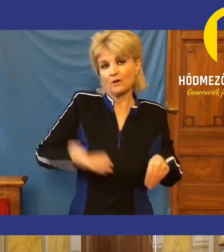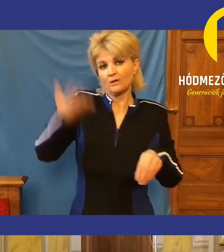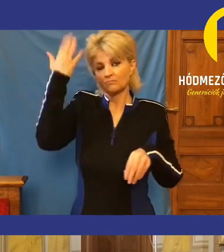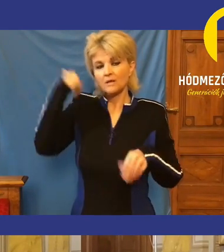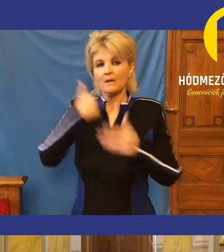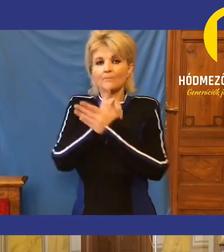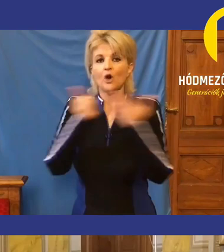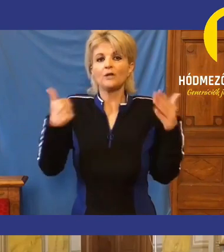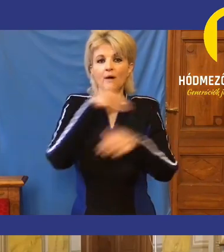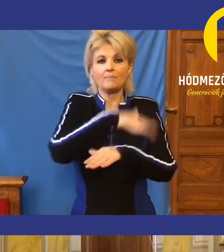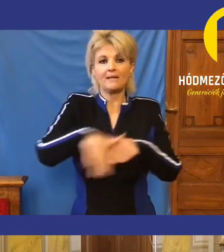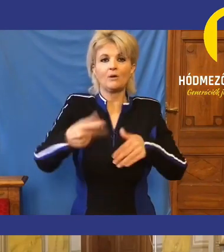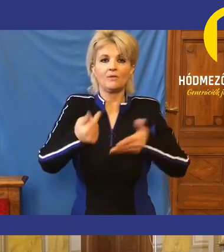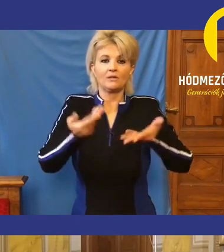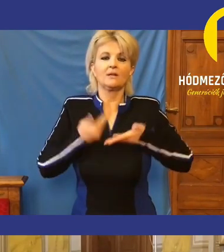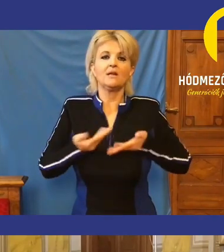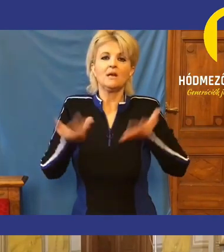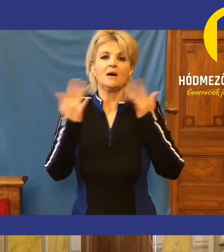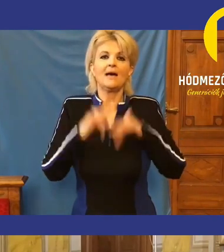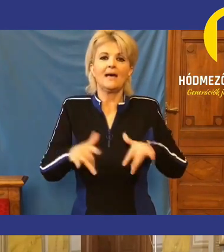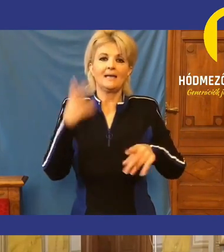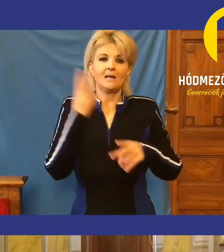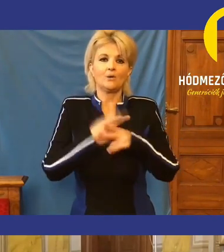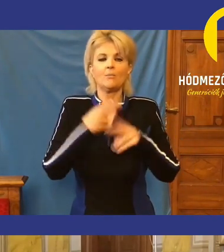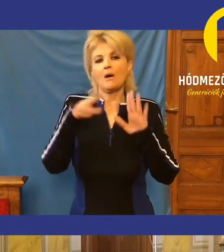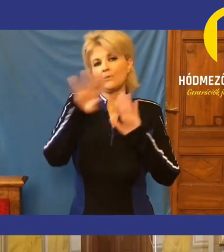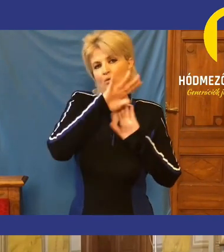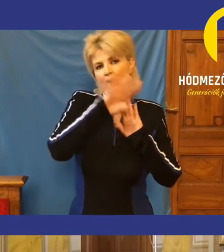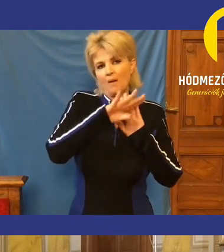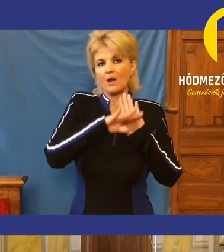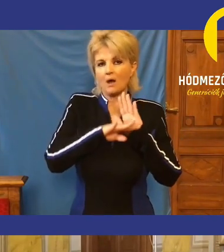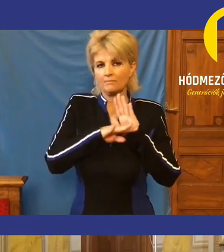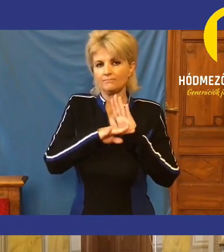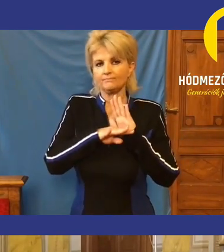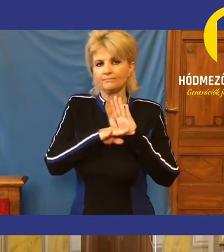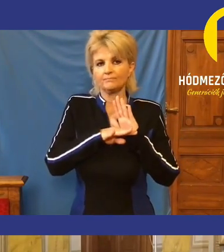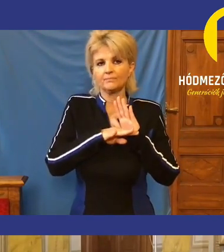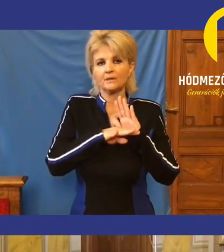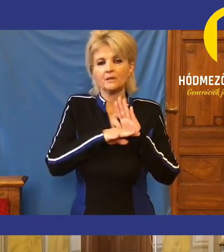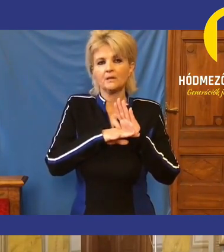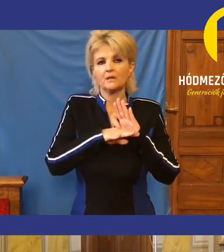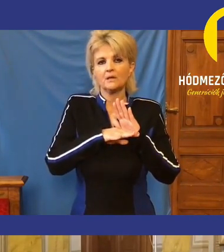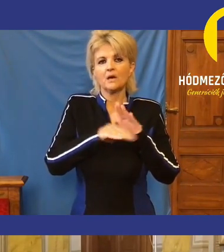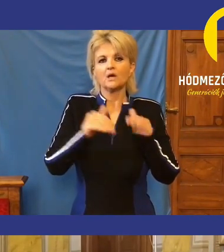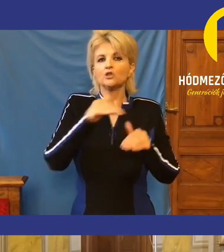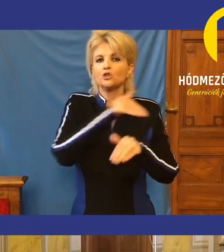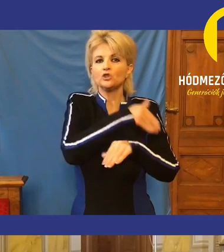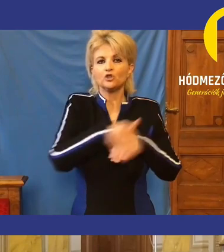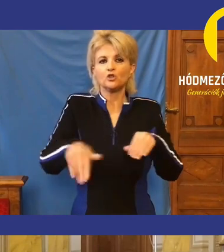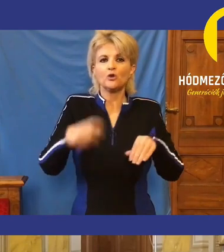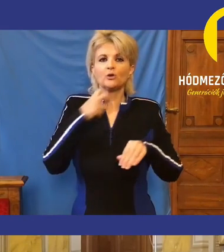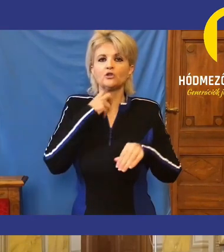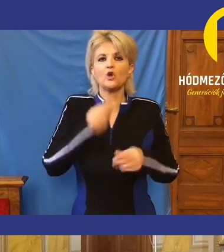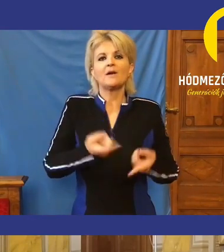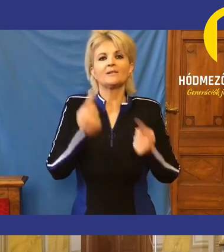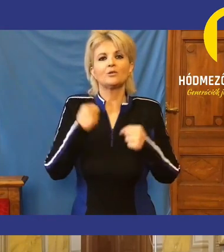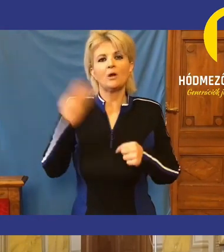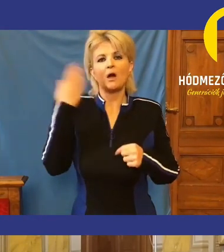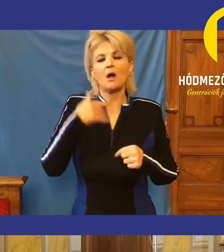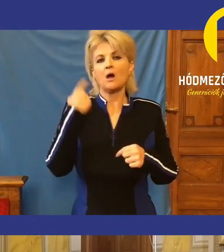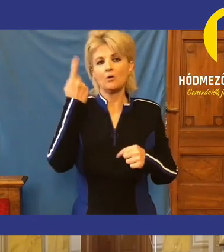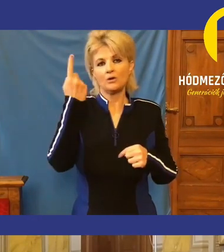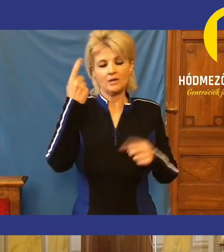idején 60 millió forintot kapott a helyi Roma programra, egy nagyon pozitív Roma programra. 60 millió forintot kapott Soros Györgytől. Ha ön szerint